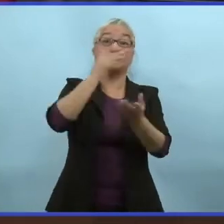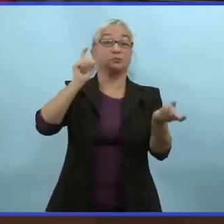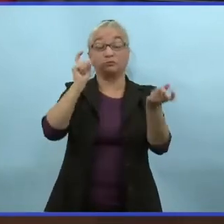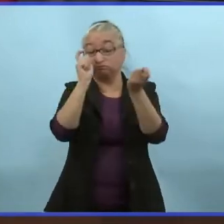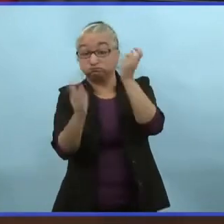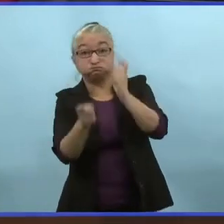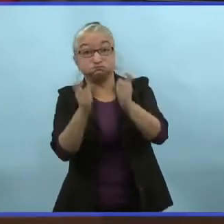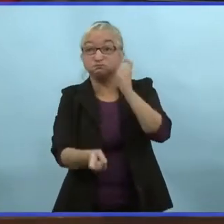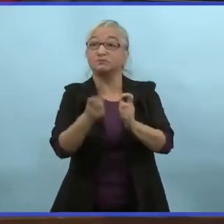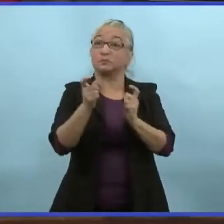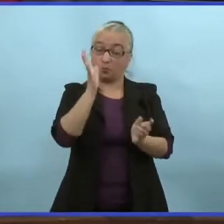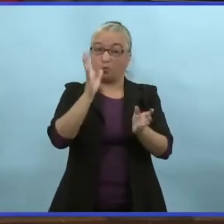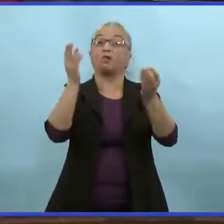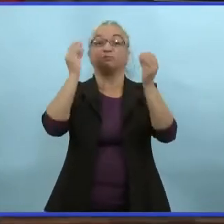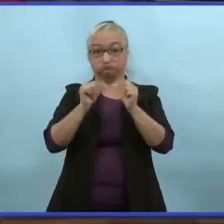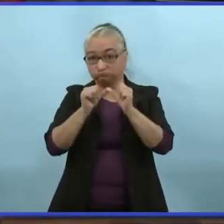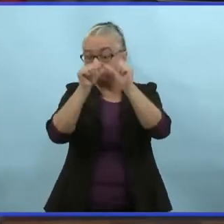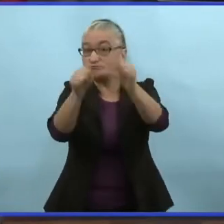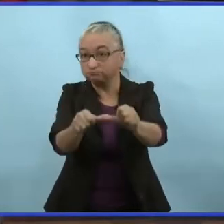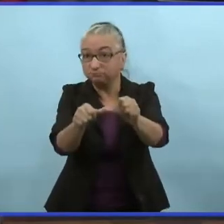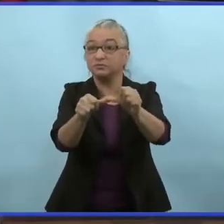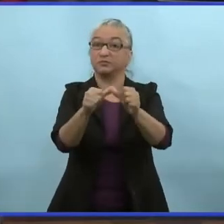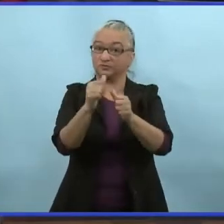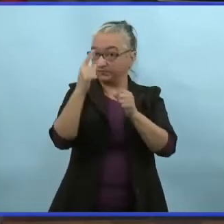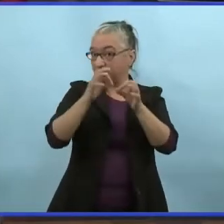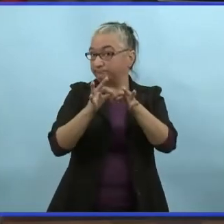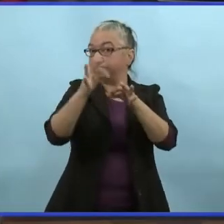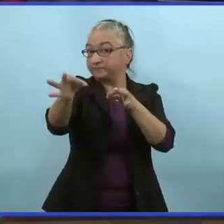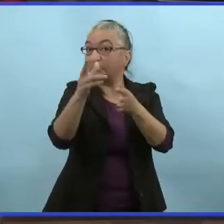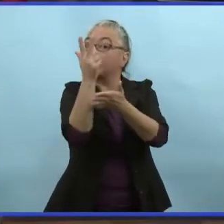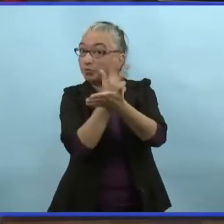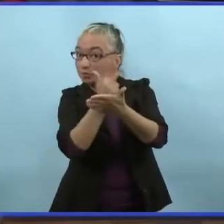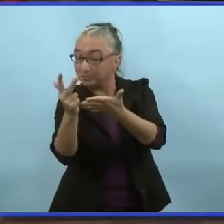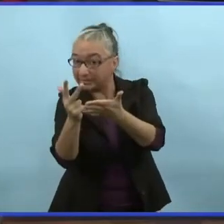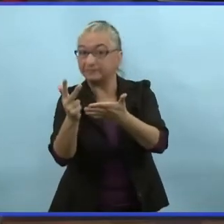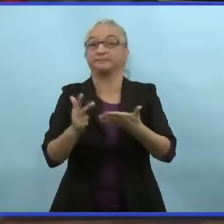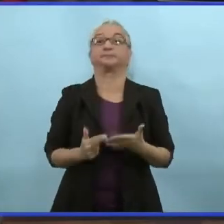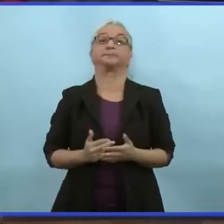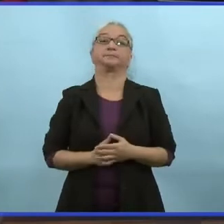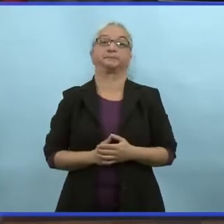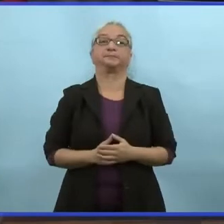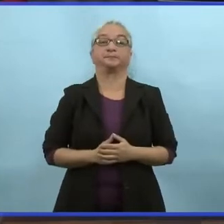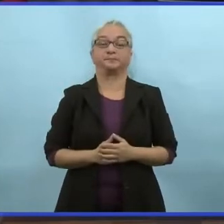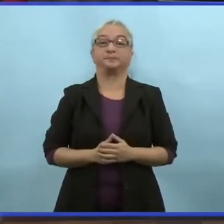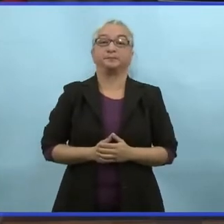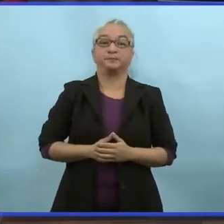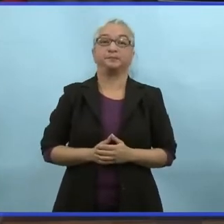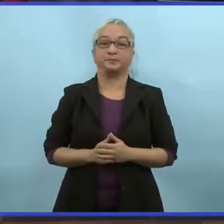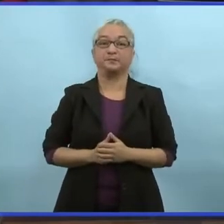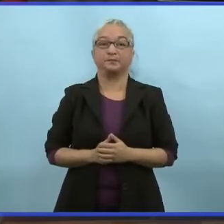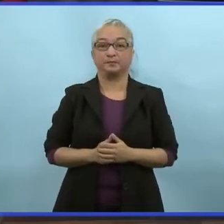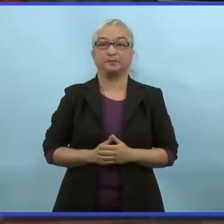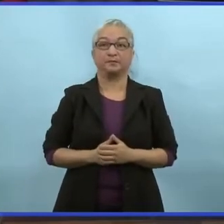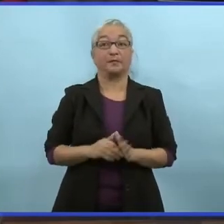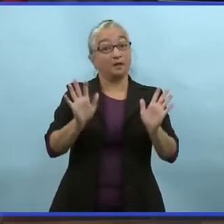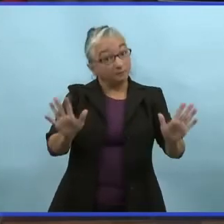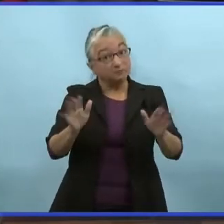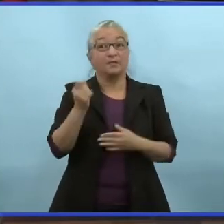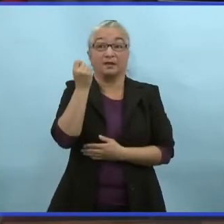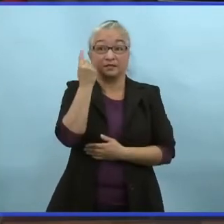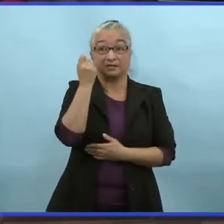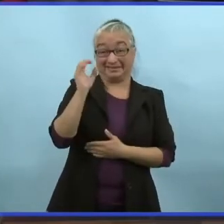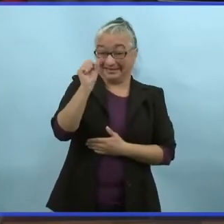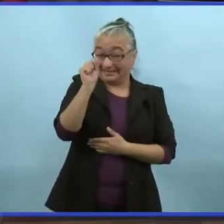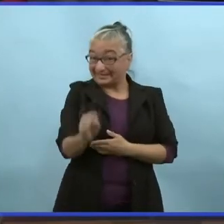étendus pour trois semaines additionnelles afin de continuer la réponse positive du Manitoba à la quatrième vague de la pandémie.